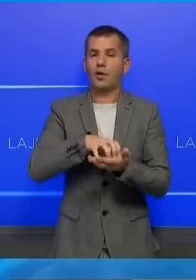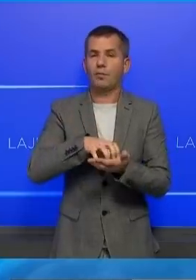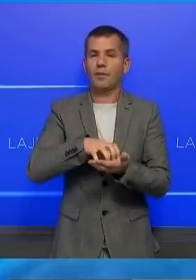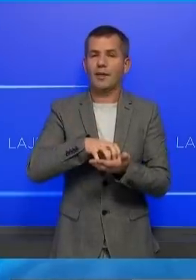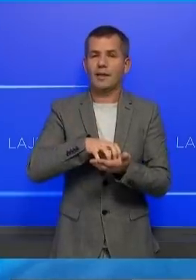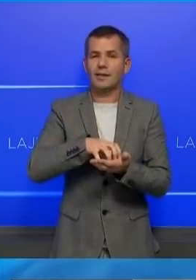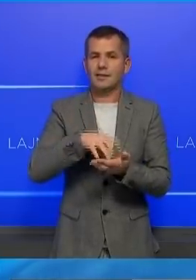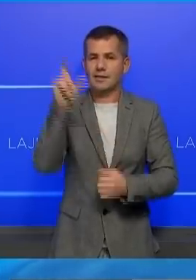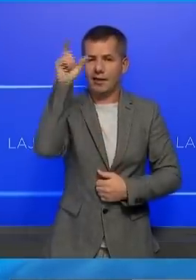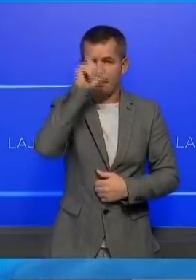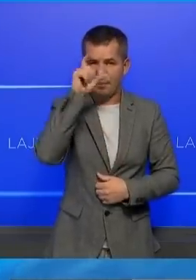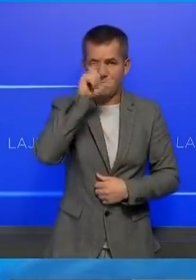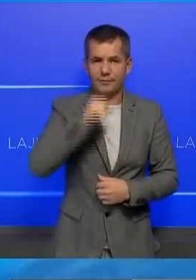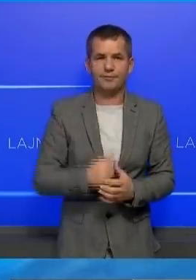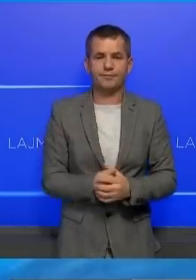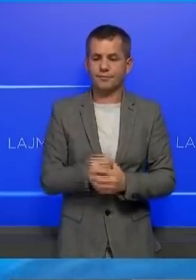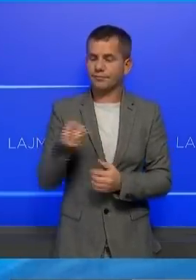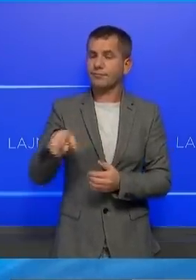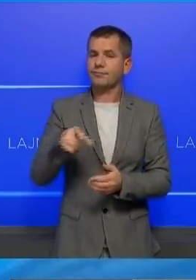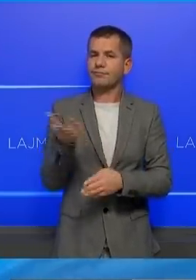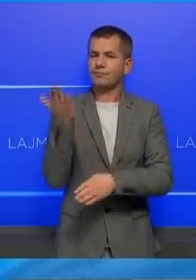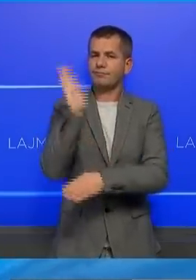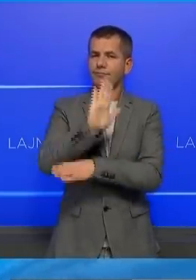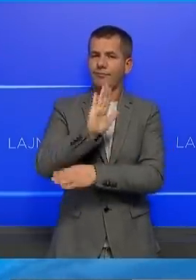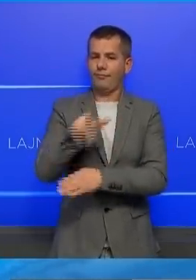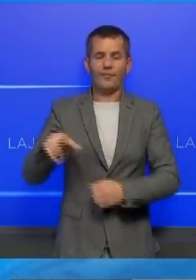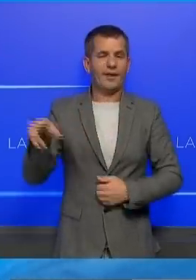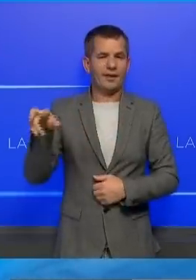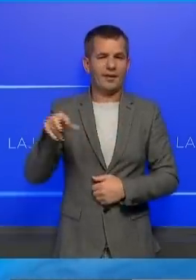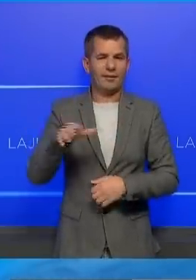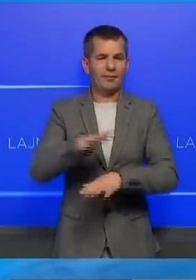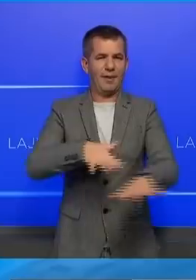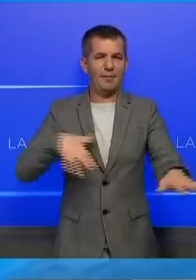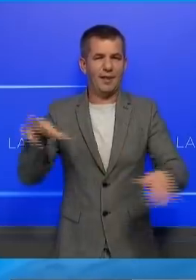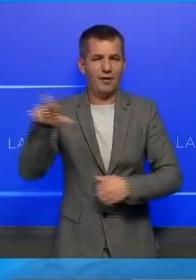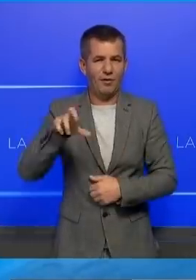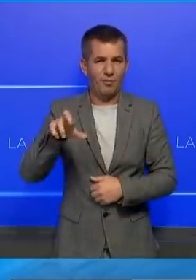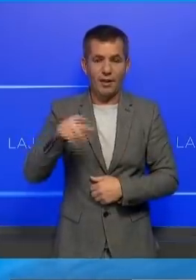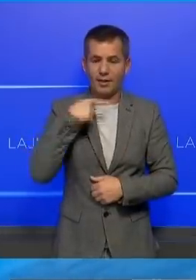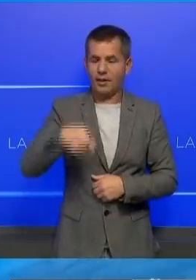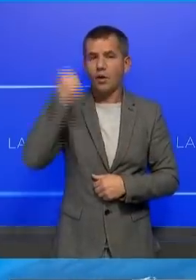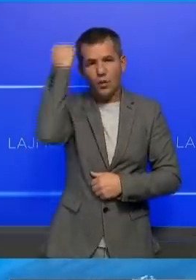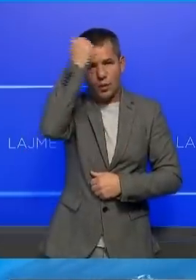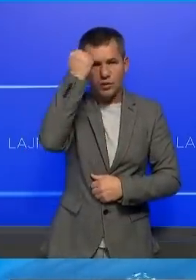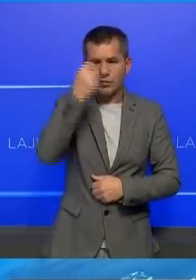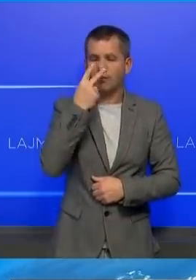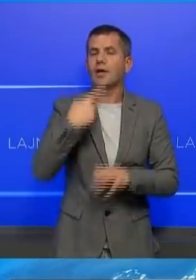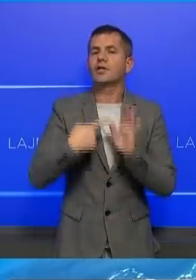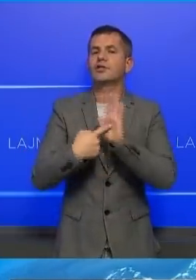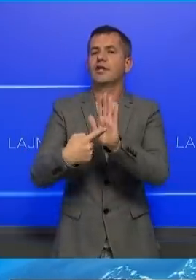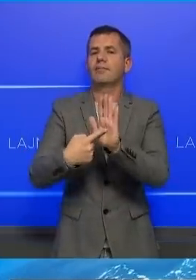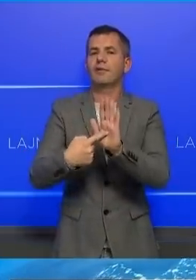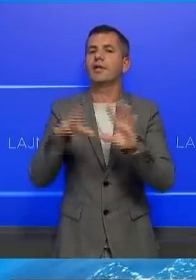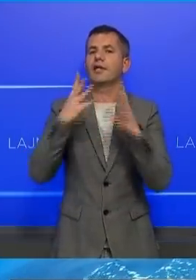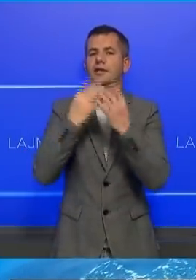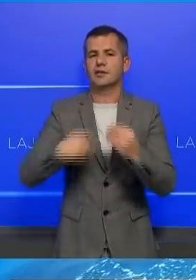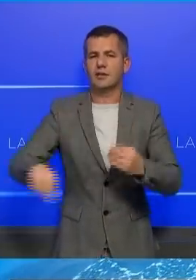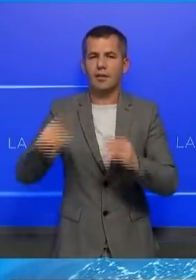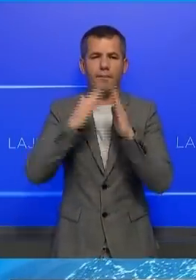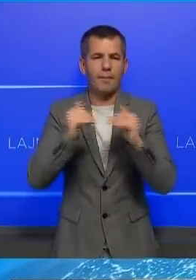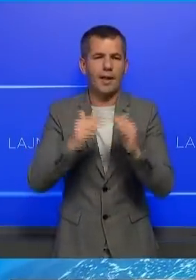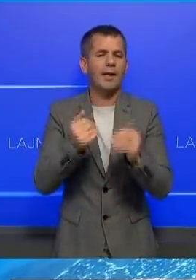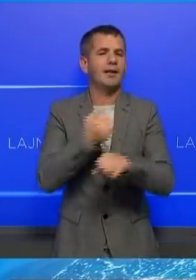Udhësja delegacionit antarëve të Parlamentit Evropian, Viola Von Kramon, tha se Kosova është shembul për rajonin saj përket